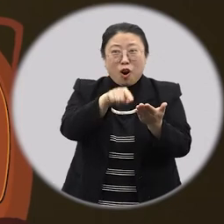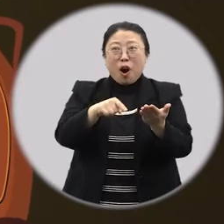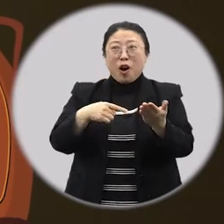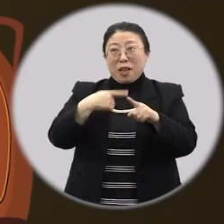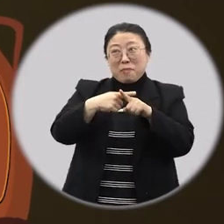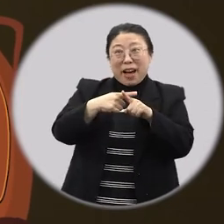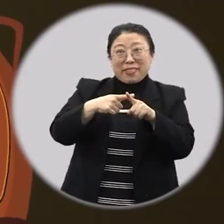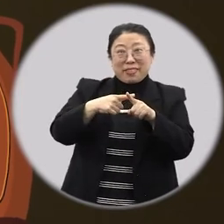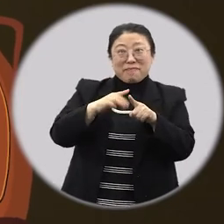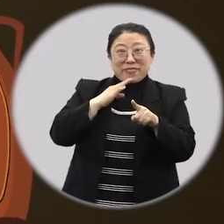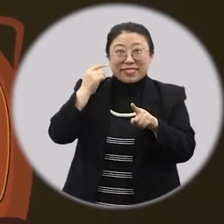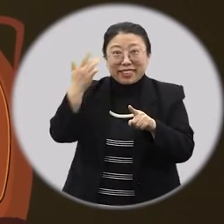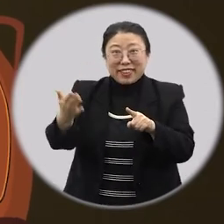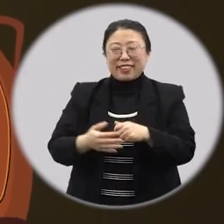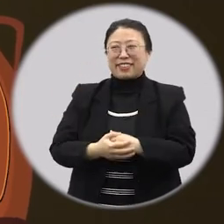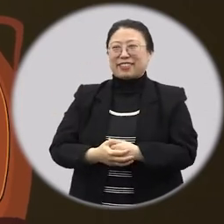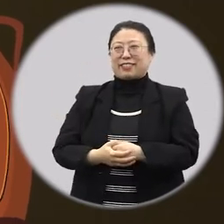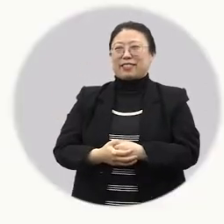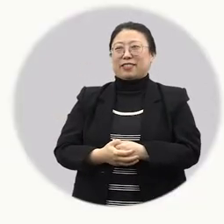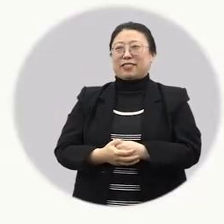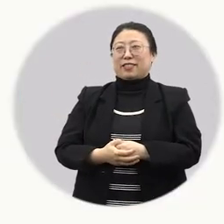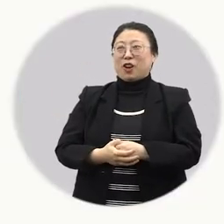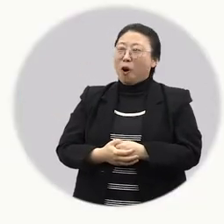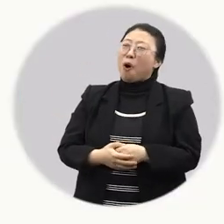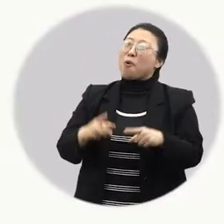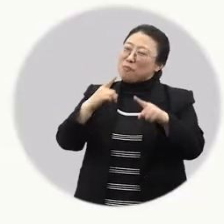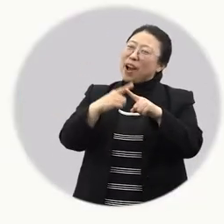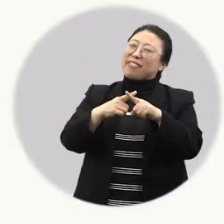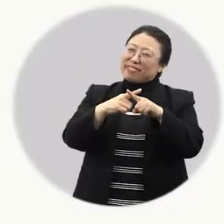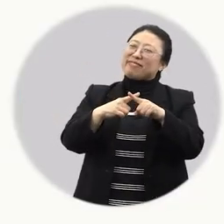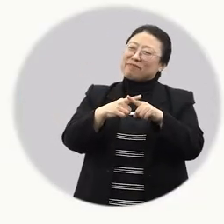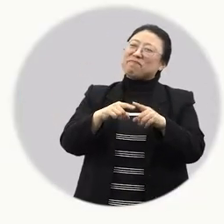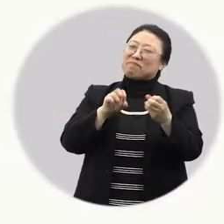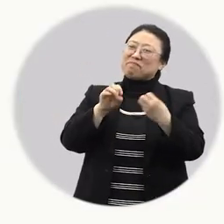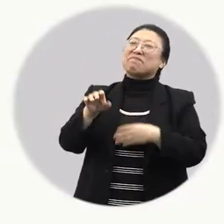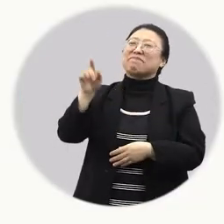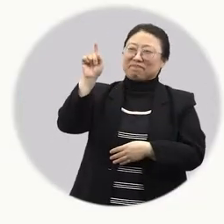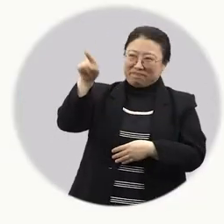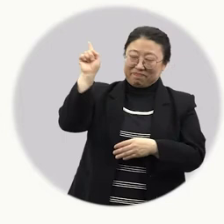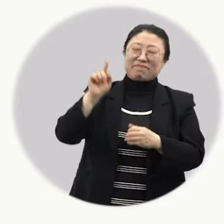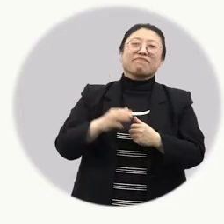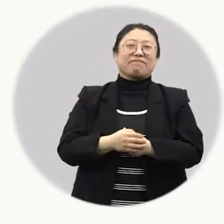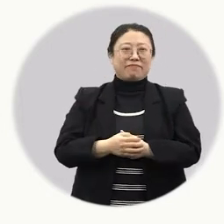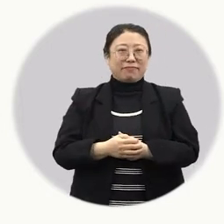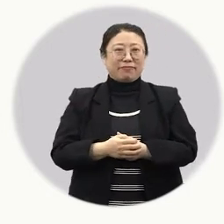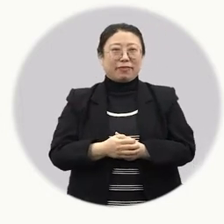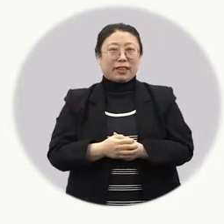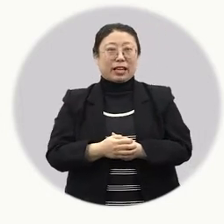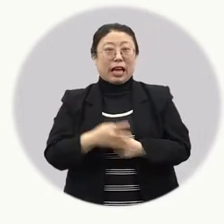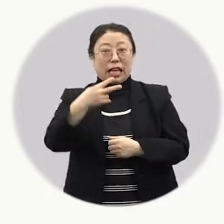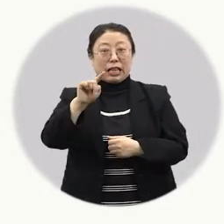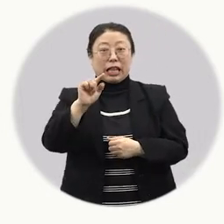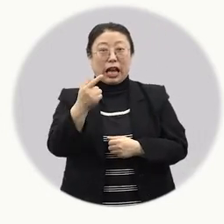제가 반은 맞춘 거죠? 반은 맞췄다고 할 수 있어요. 단호는 다가올